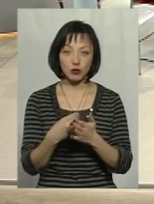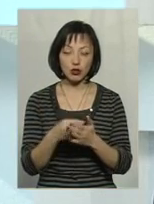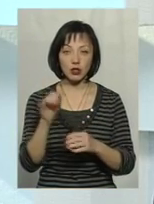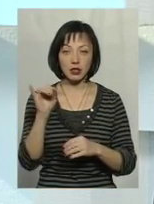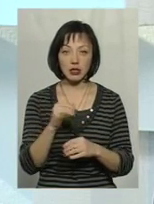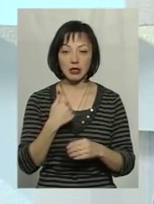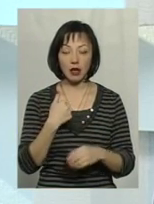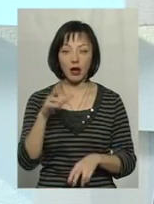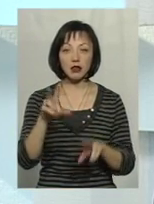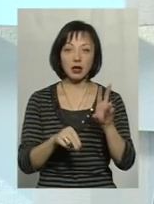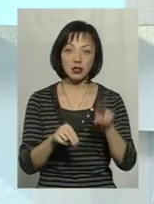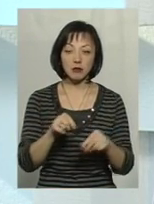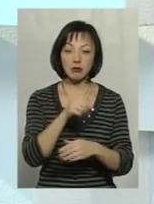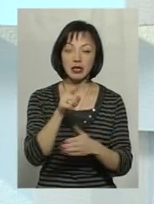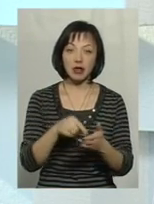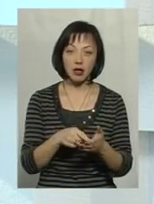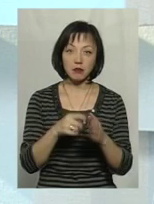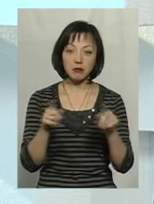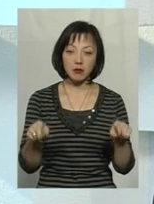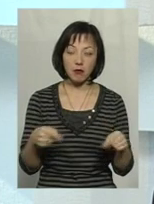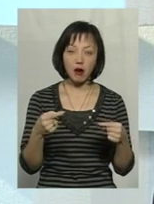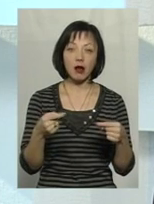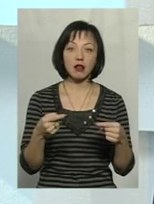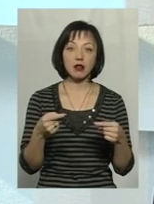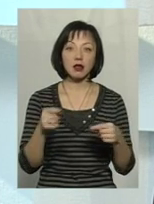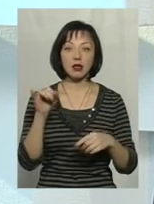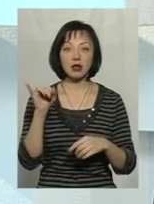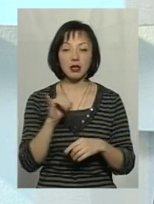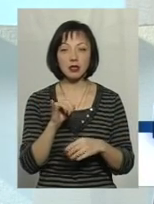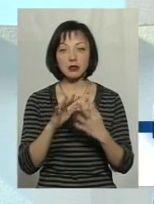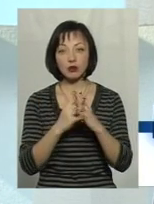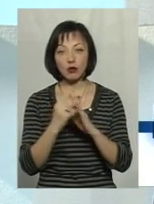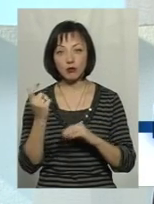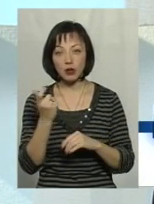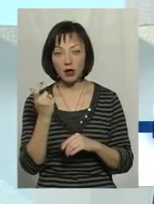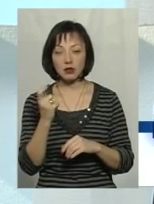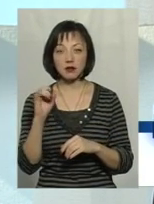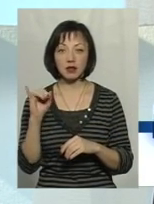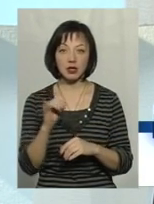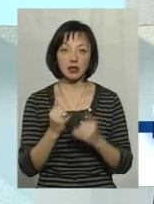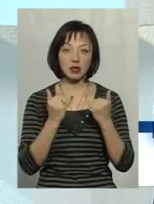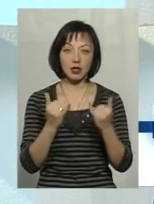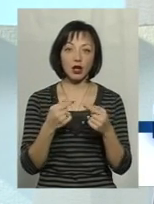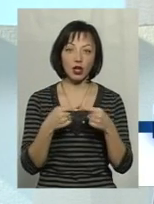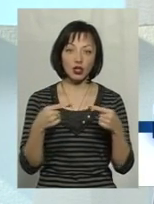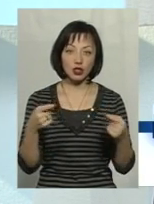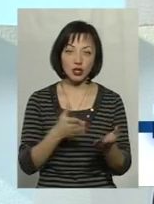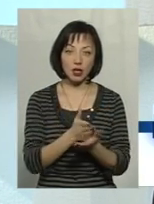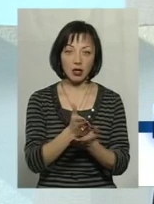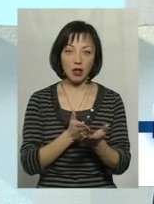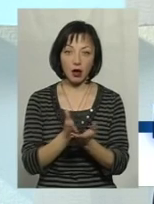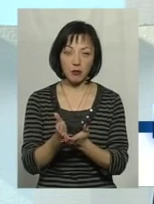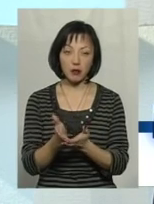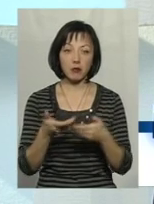я надіюся, і по тих питаннях, які ми піднімали, тобто і для сільського господарства, і для інших напрямків,